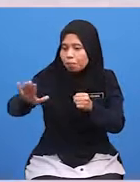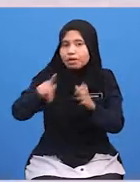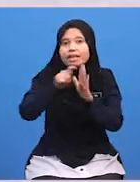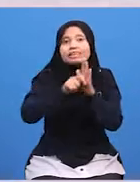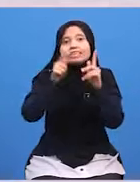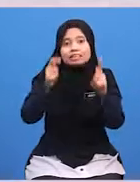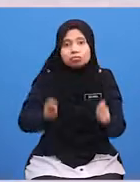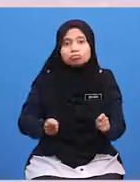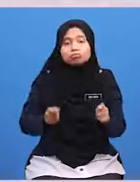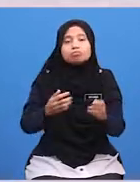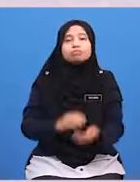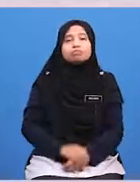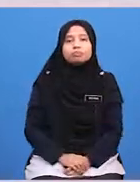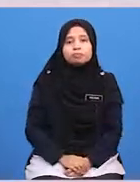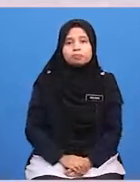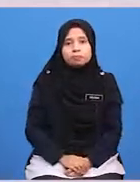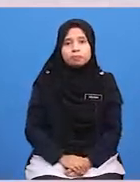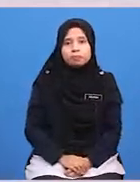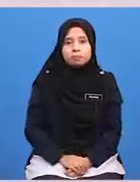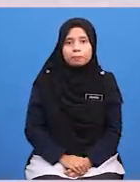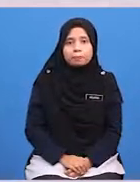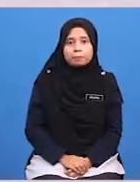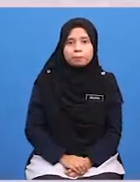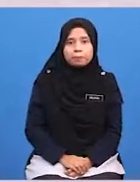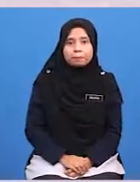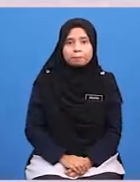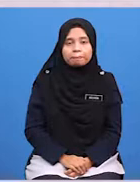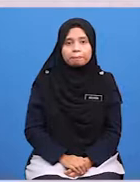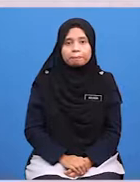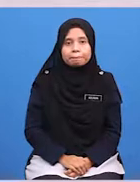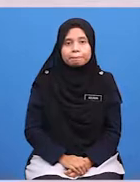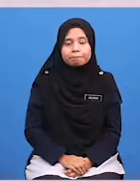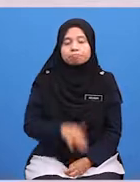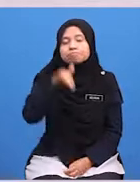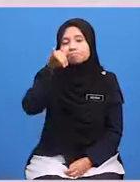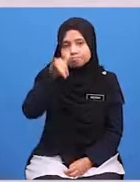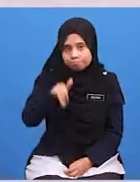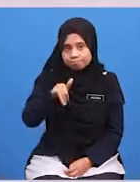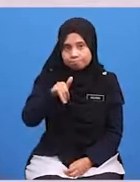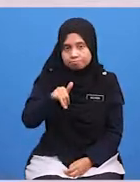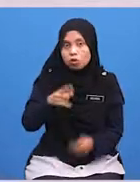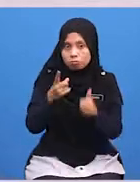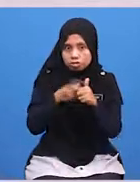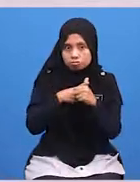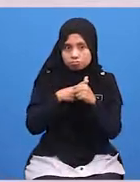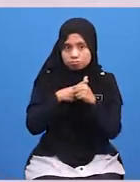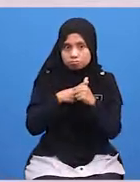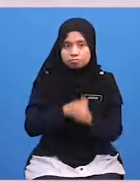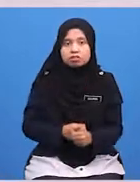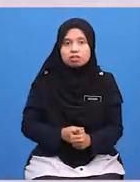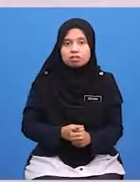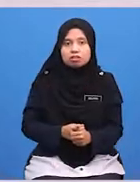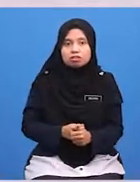Kita Tidak Melayan Tetamu Yang Hadir Dengan Baik Ya Murid-murid Yang Pertama